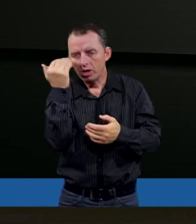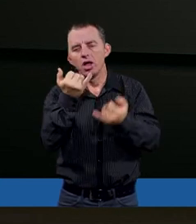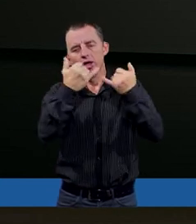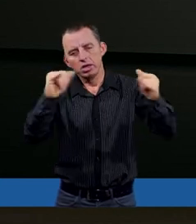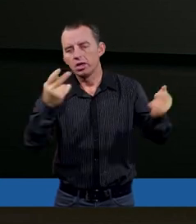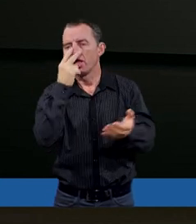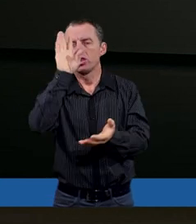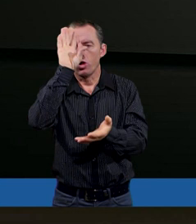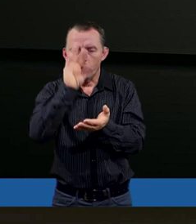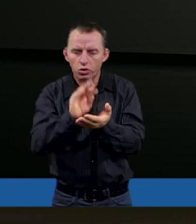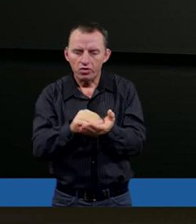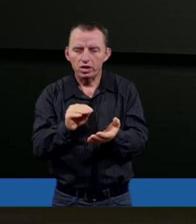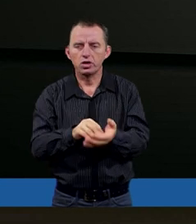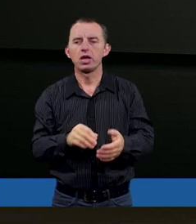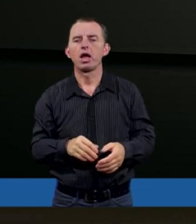doświadczenia.